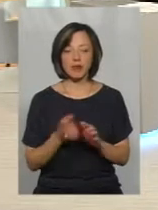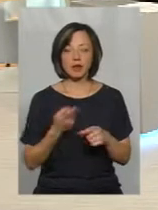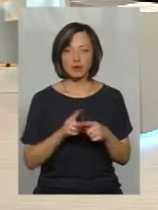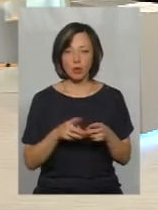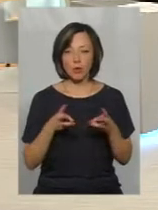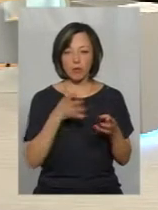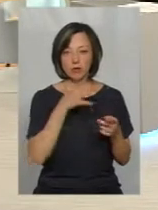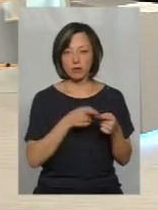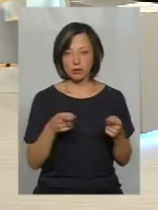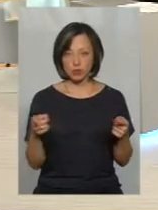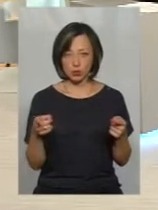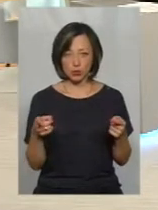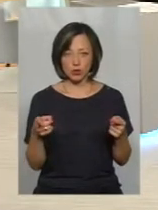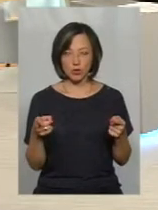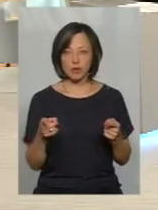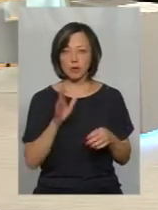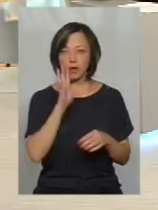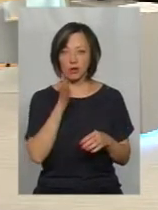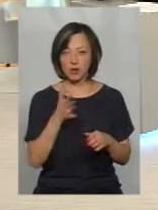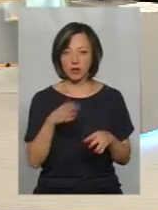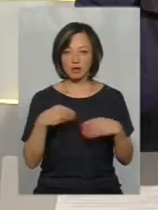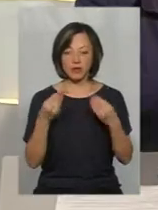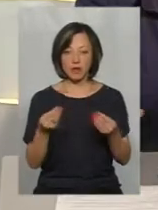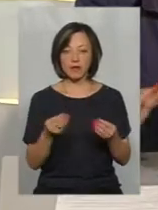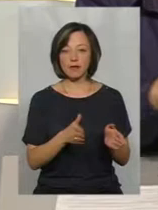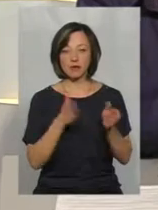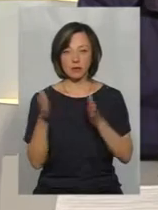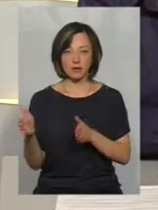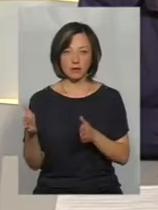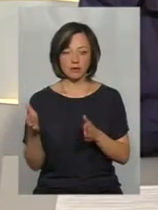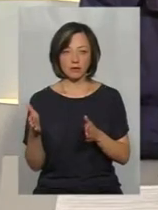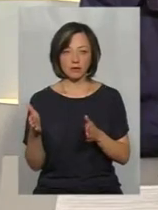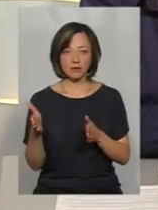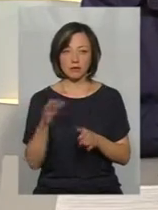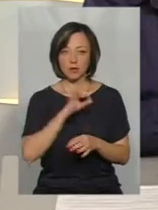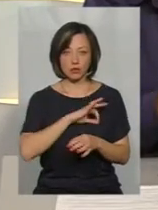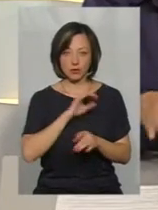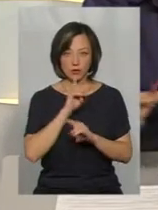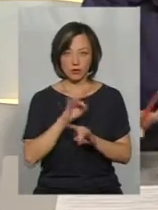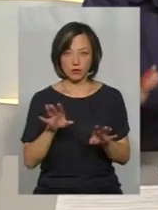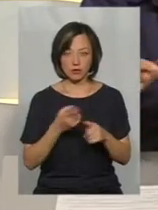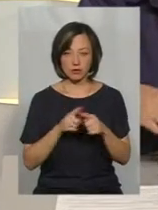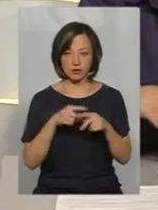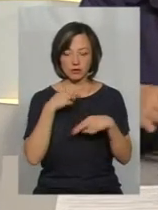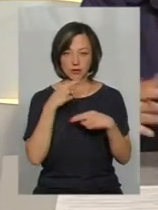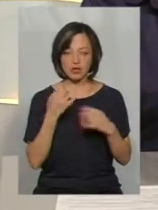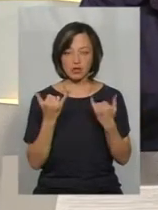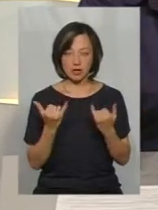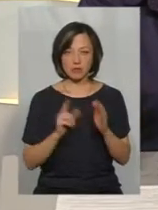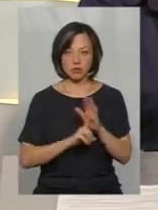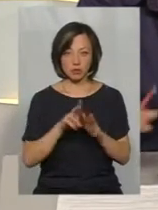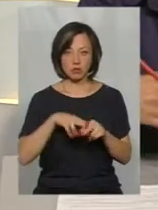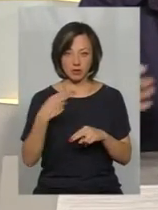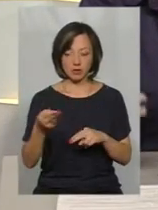сезону, Тобто, 5 років, які дали відтермінування, якби на це не буде зважатися, вже зараз